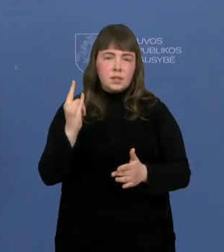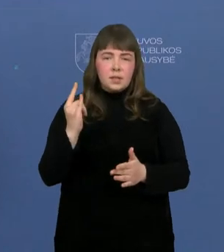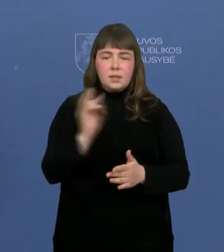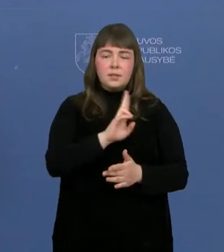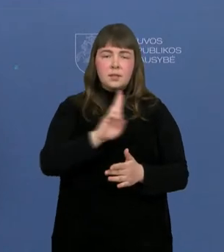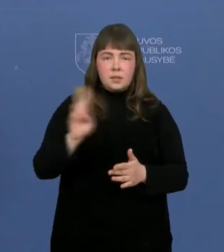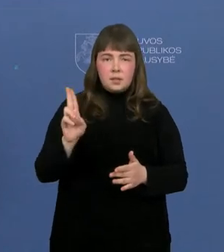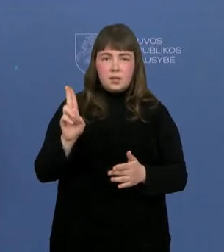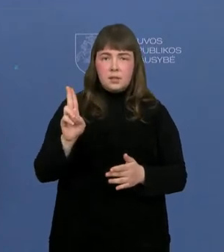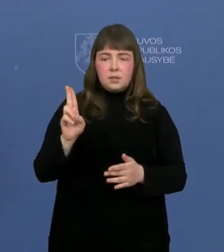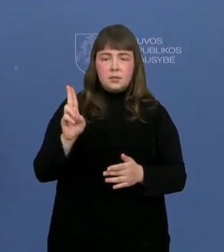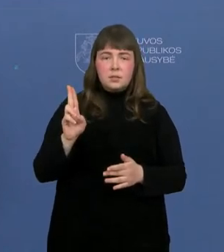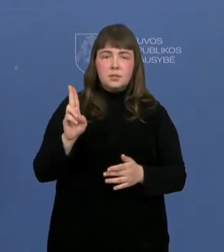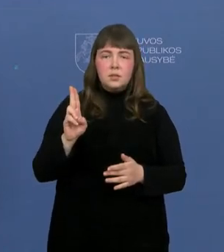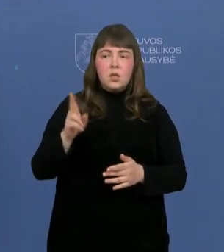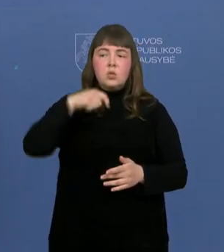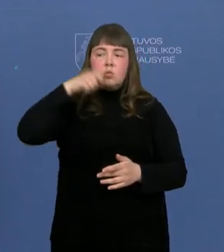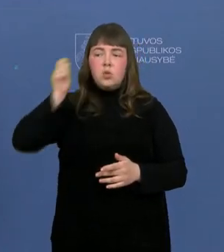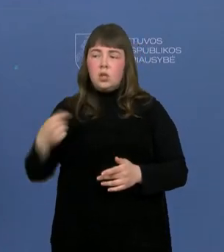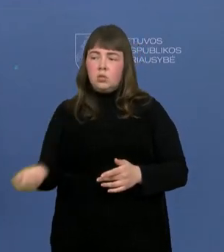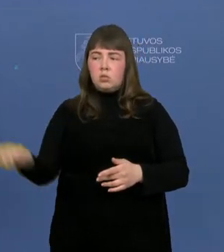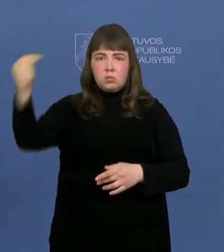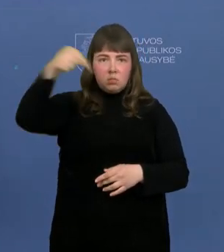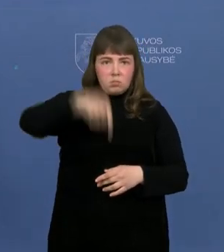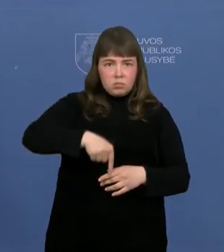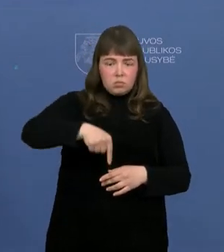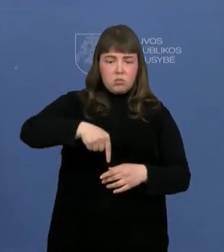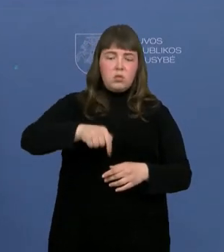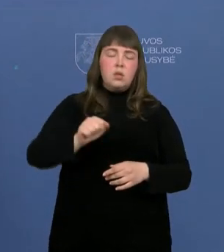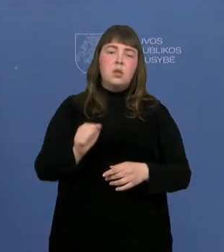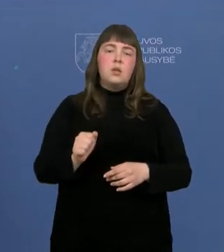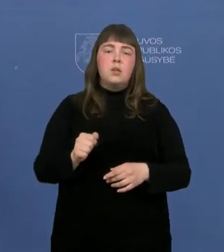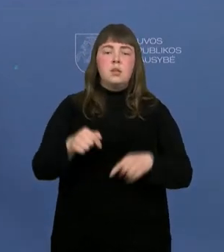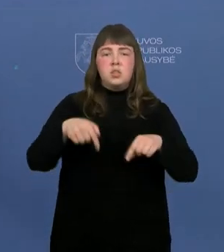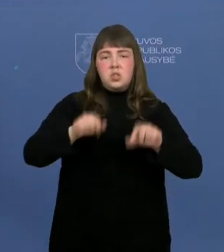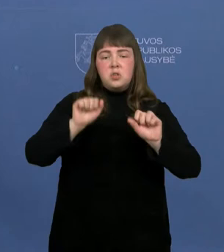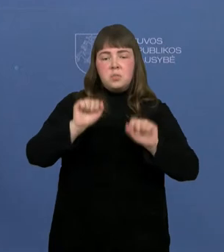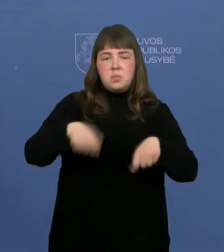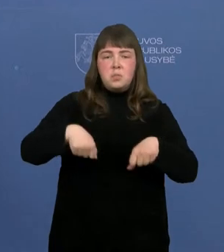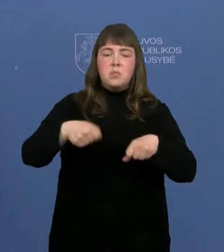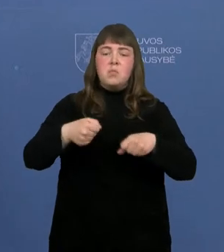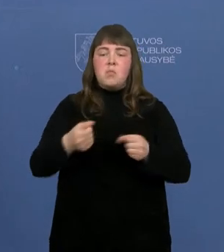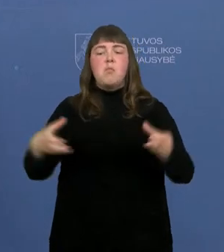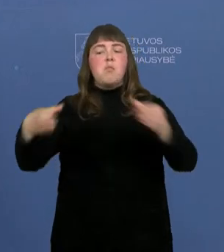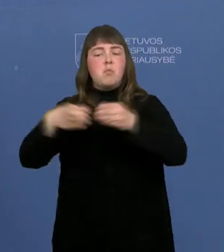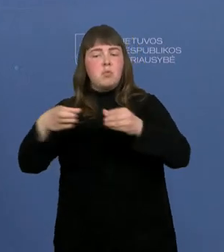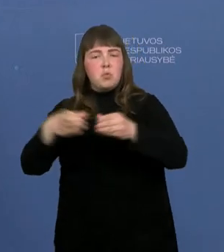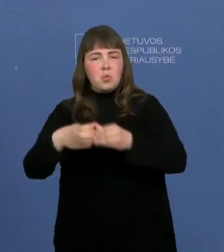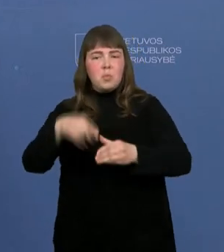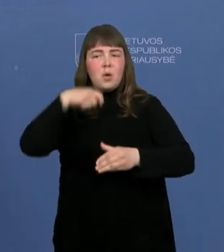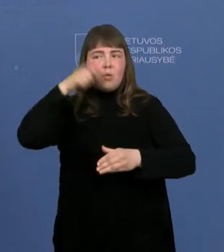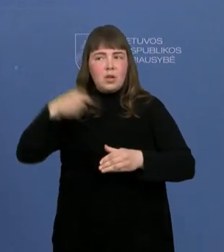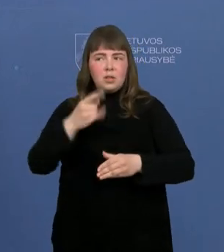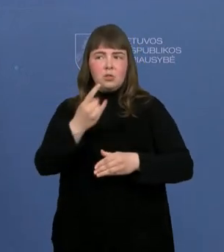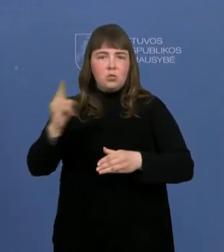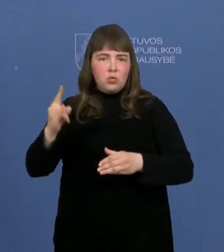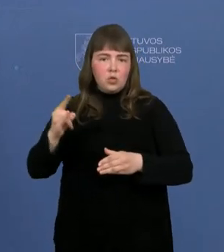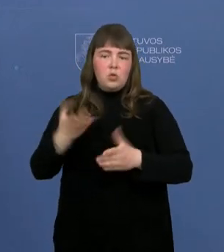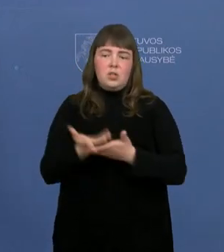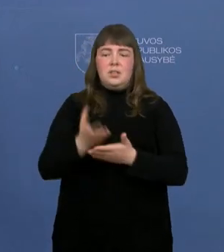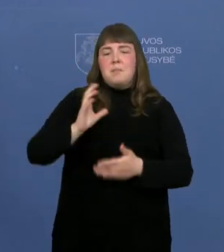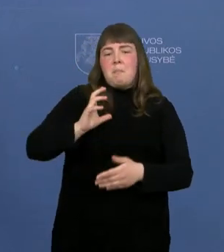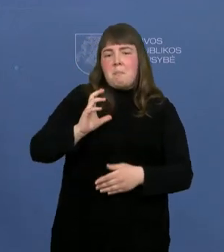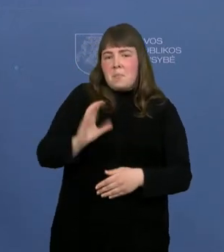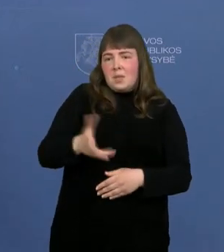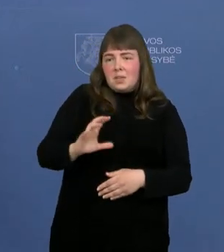iš Ukrainos atvyksa. Jie kaip ir tokia turi ukrainiečių didelę grupę ir tai galima sakyti privati